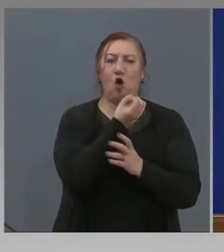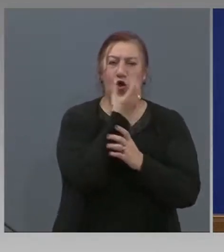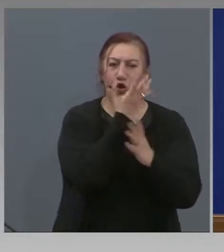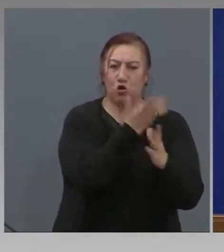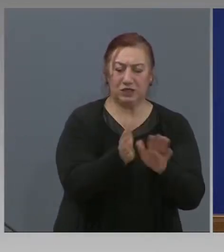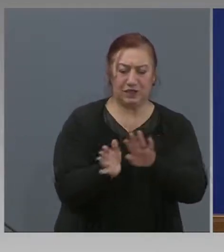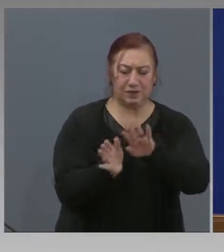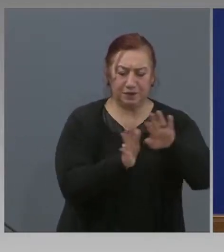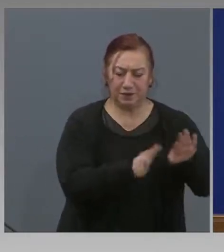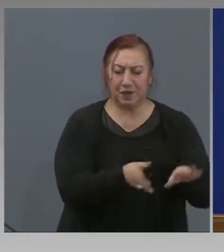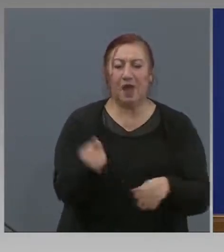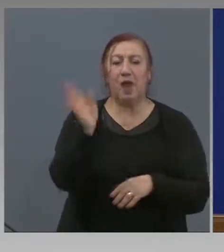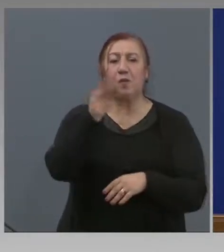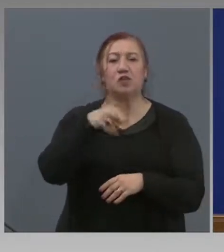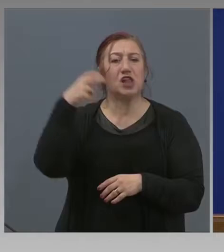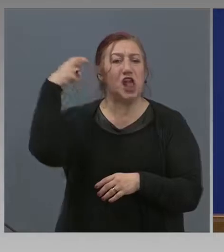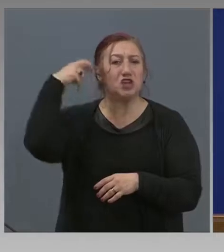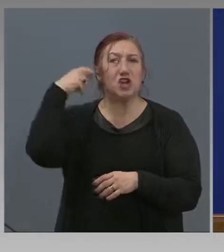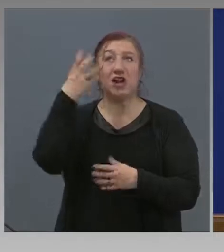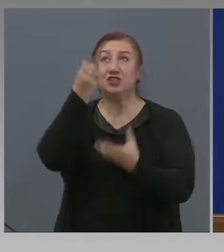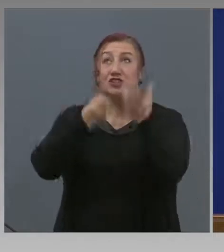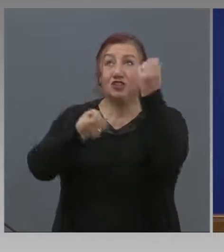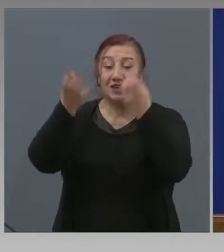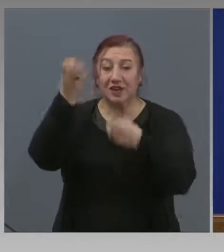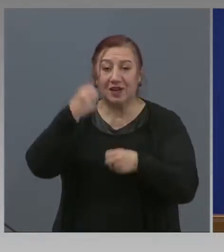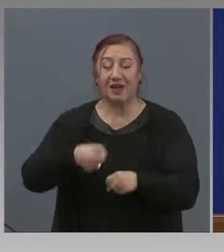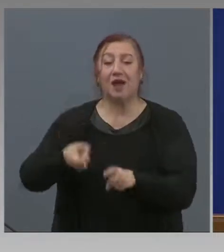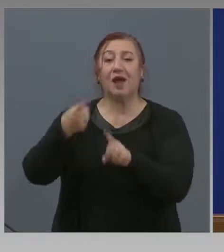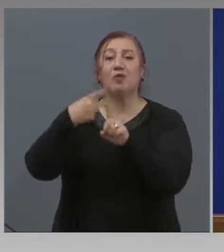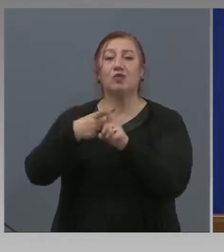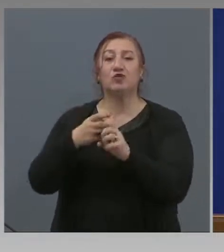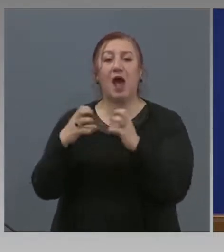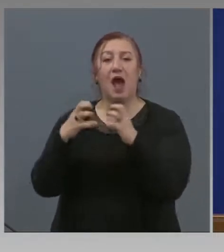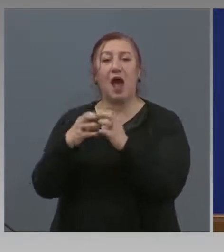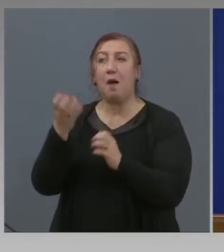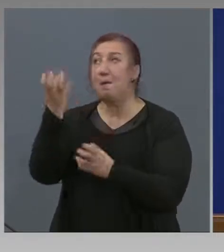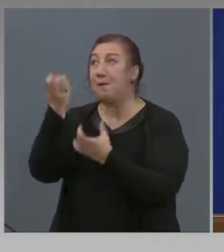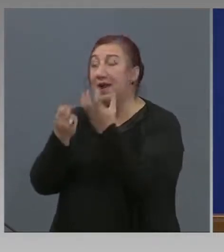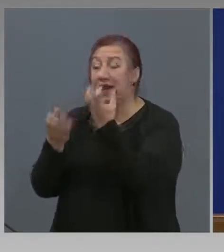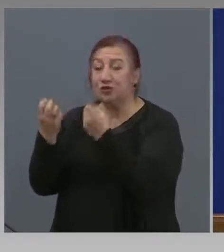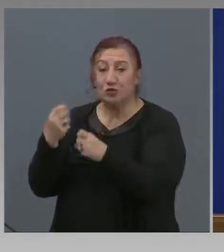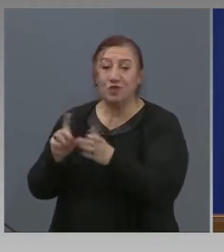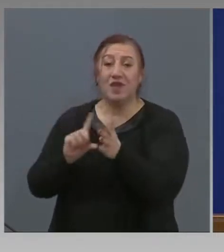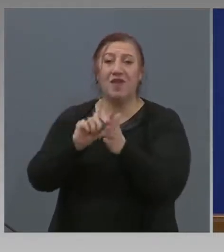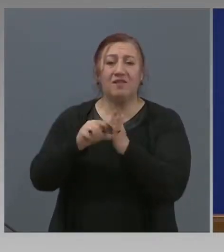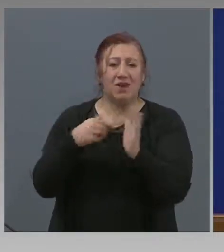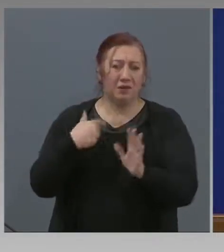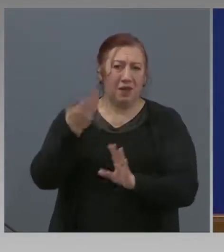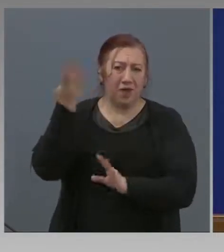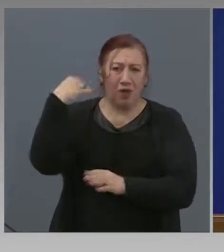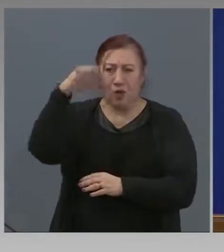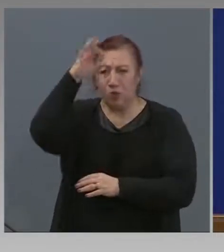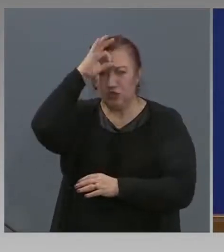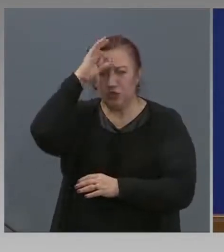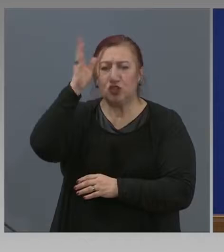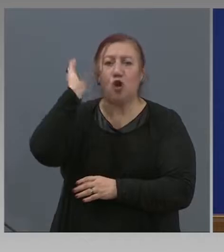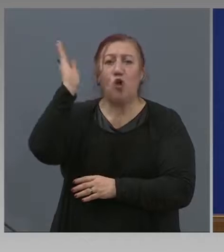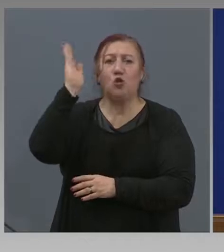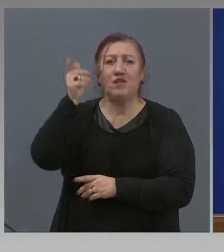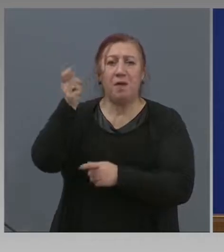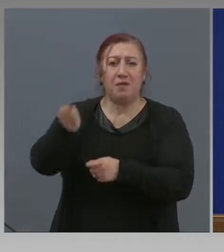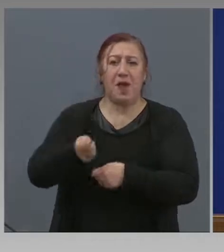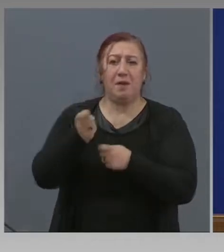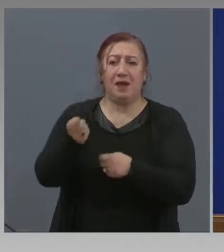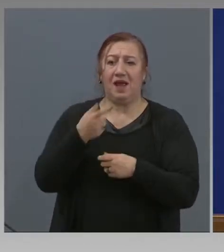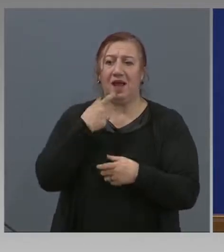оберем реколтата от череши, да оберем реколтата от праскови. Време, в който, като бях ученичка, ходихме на бригадия за това.